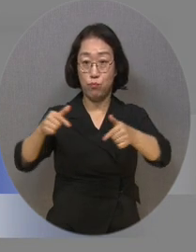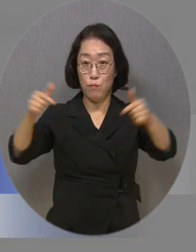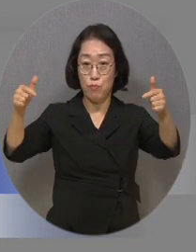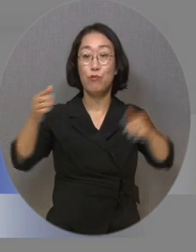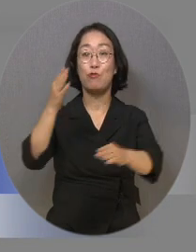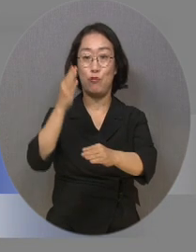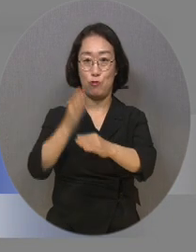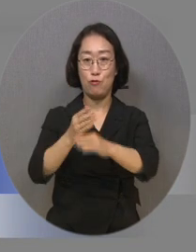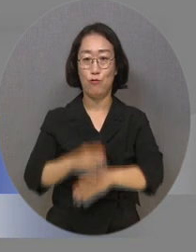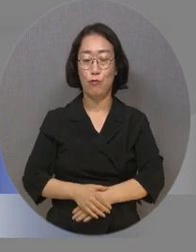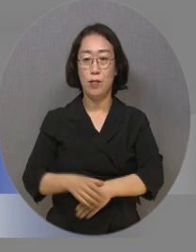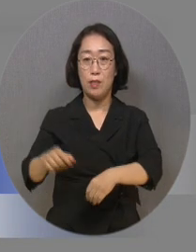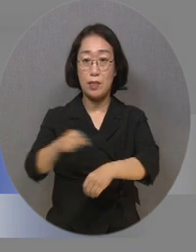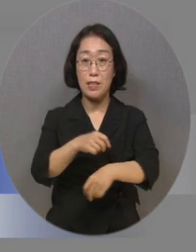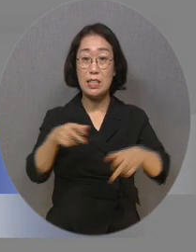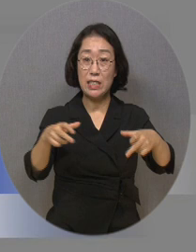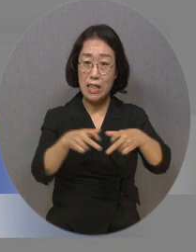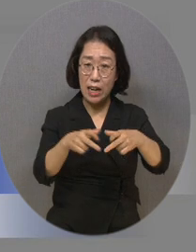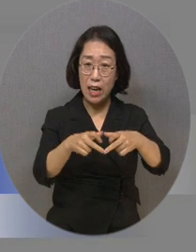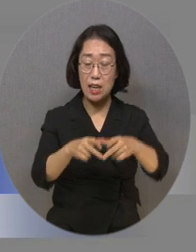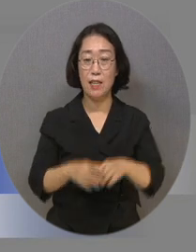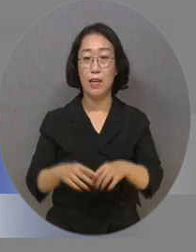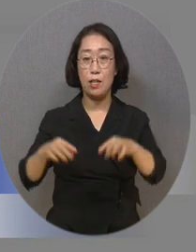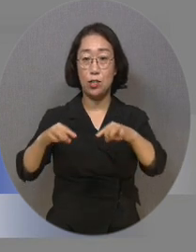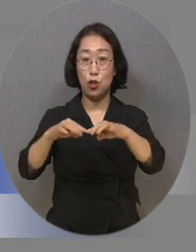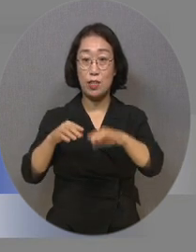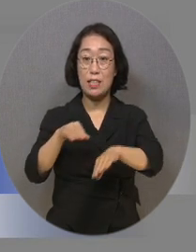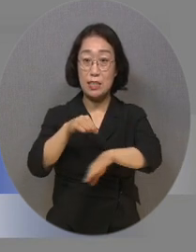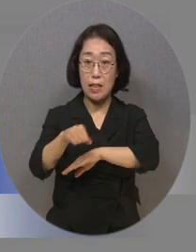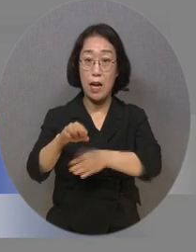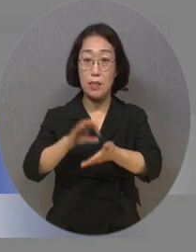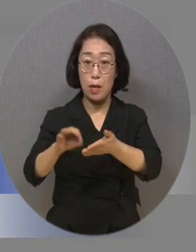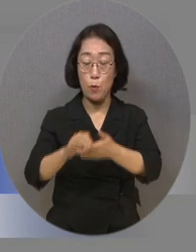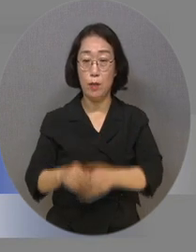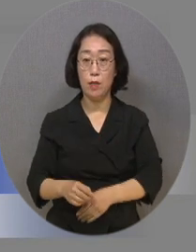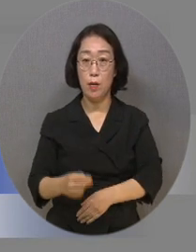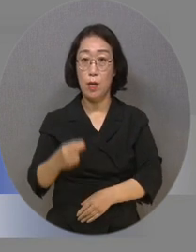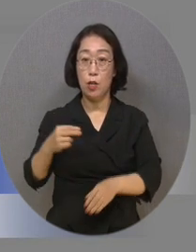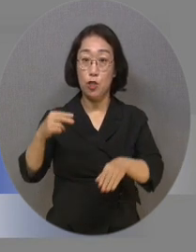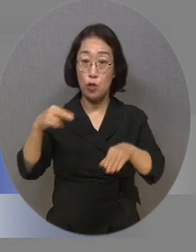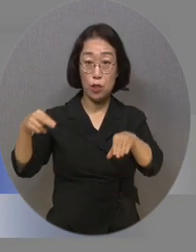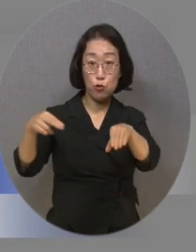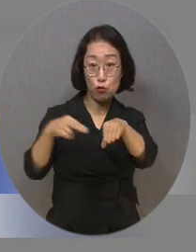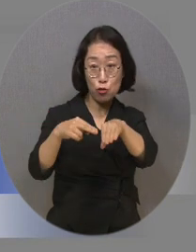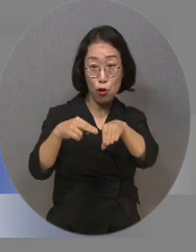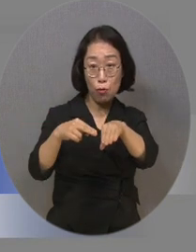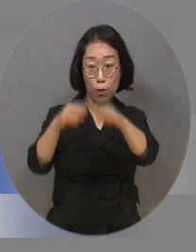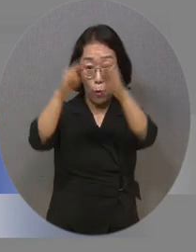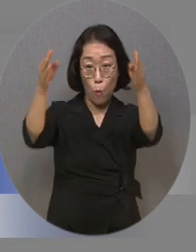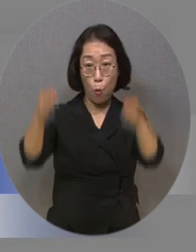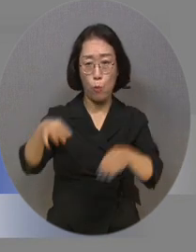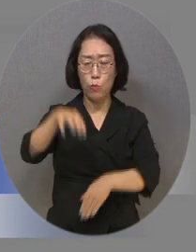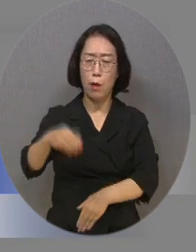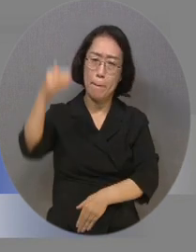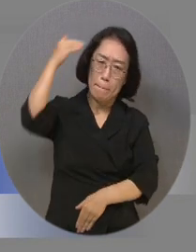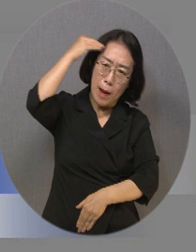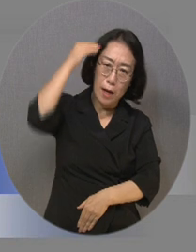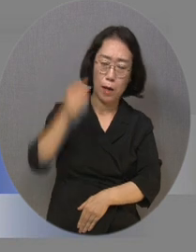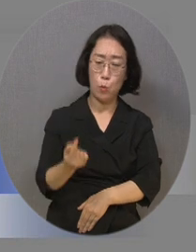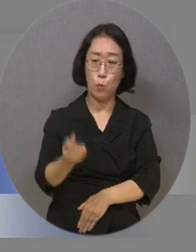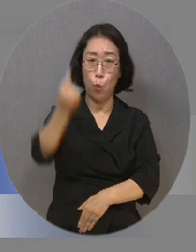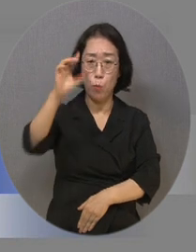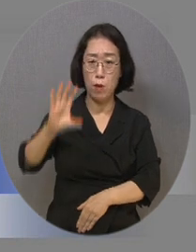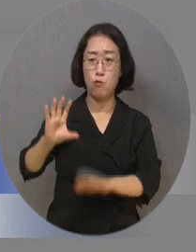있는데요. 특히 장애인이 전기차를 이용하는 경우 충전기 앞에 장애물이 있거나 충전기 위치가 높은